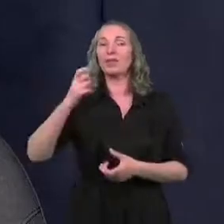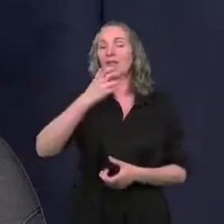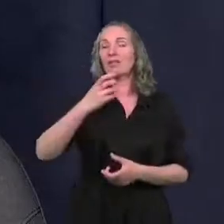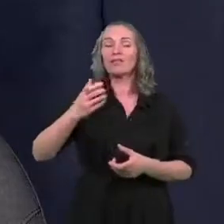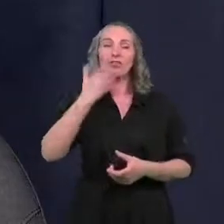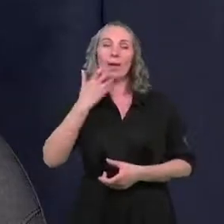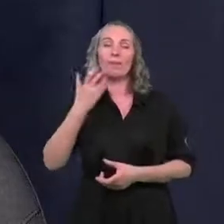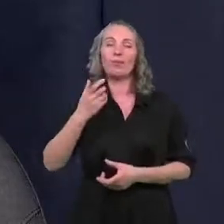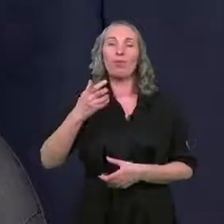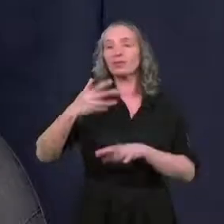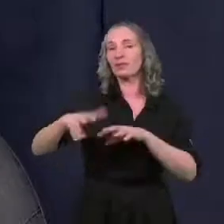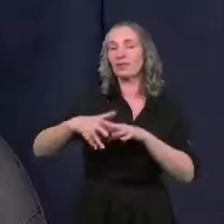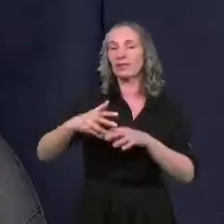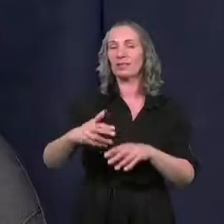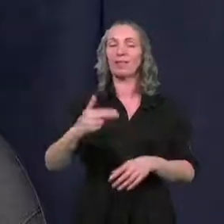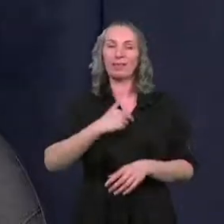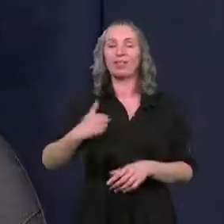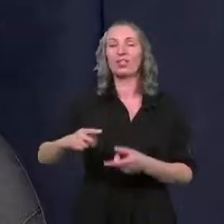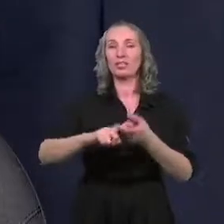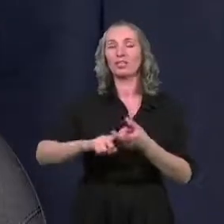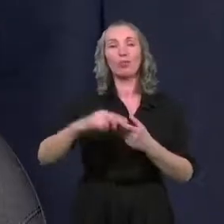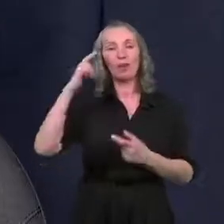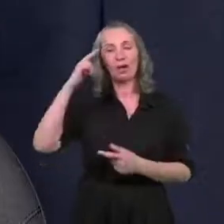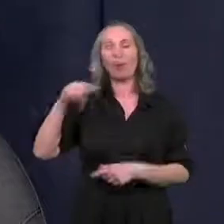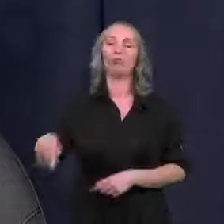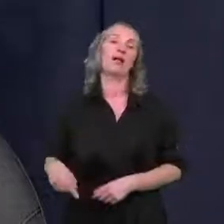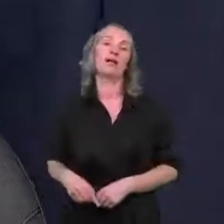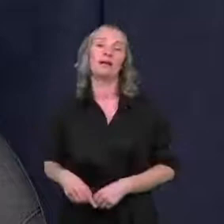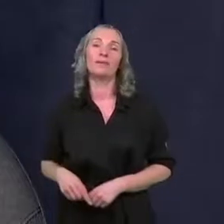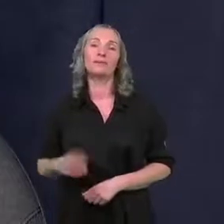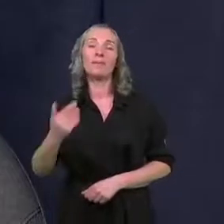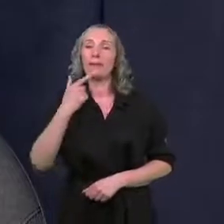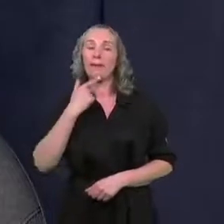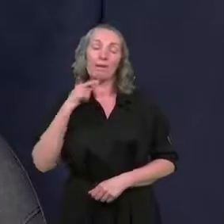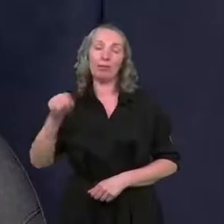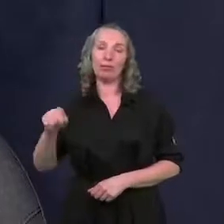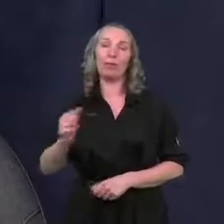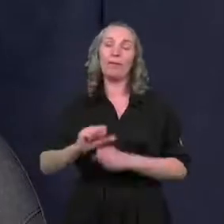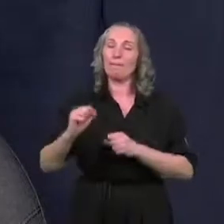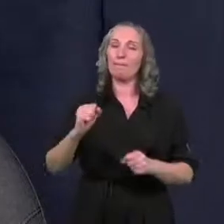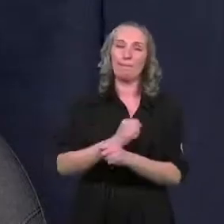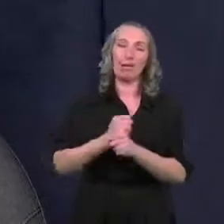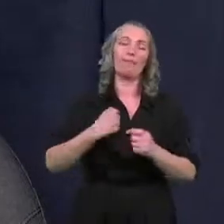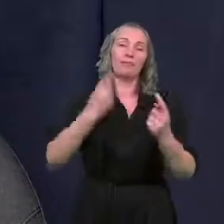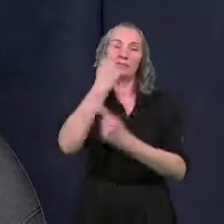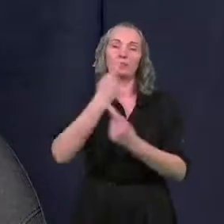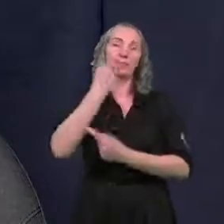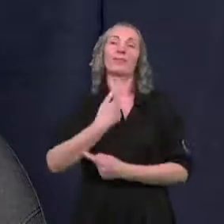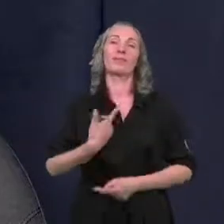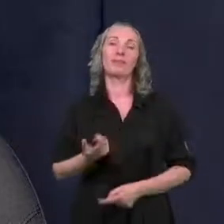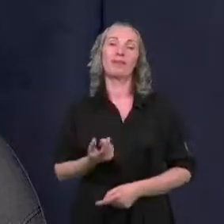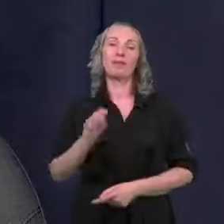systemowego, czyli naszej spółki komunalnej. Mało tego, bardzo poważnie myślimy o